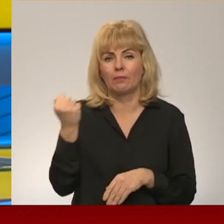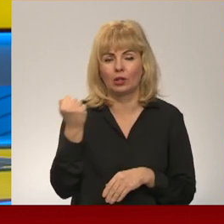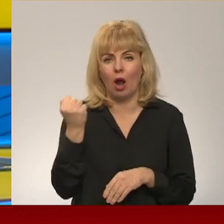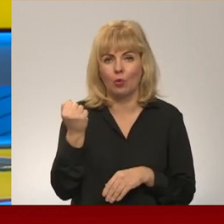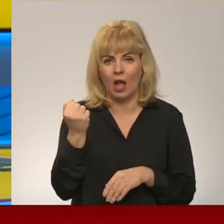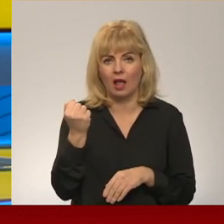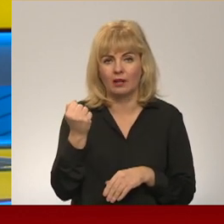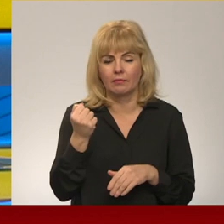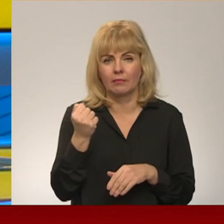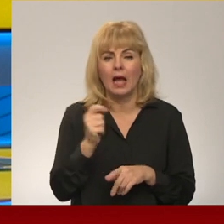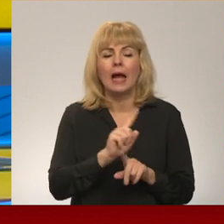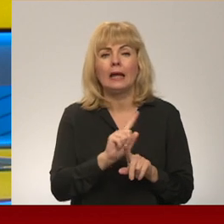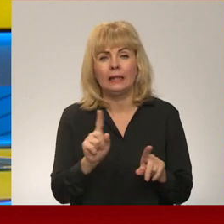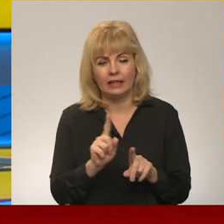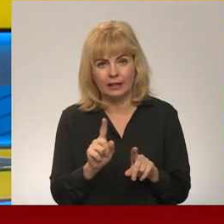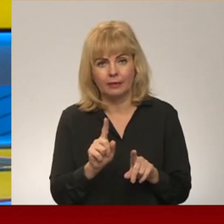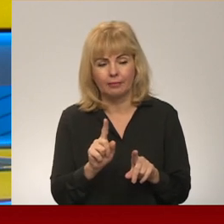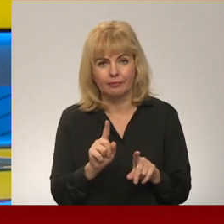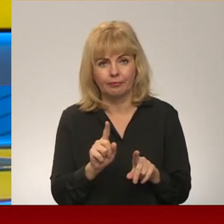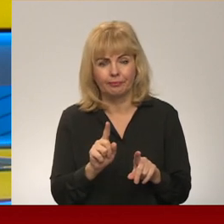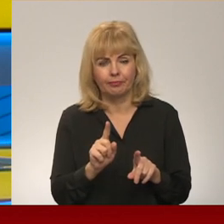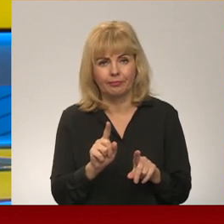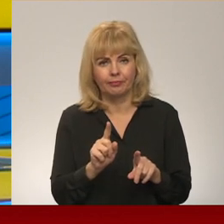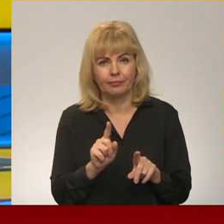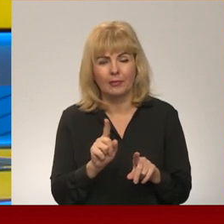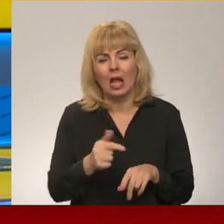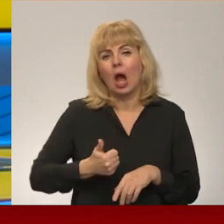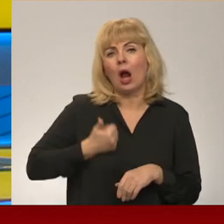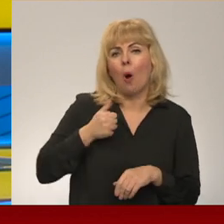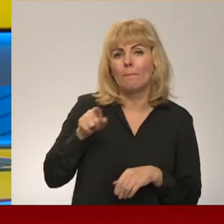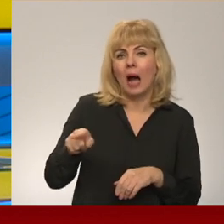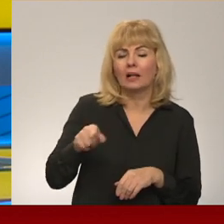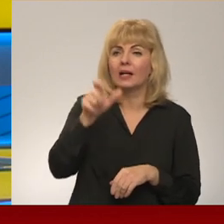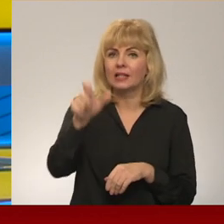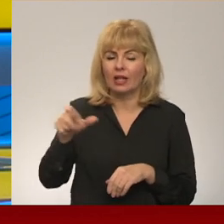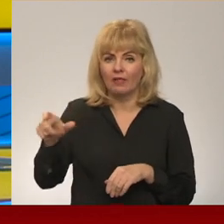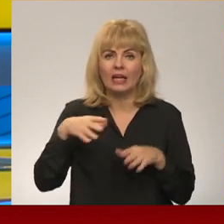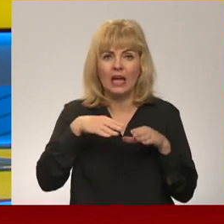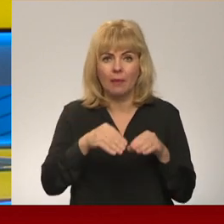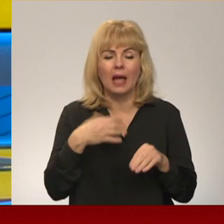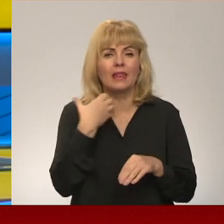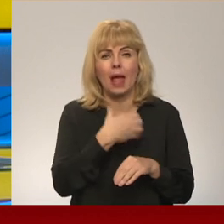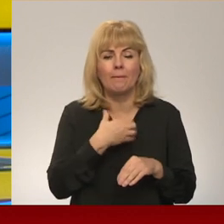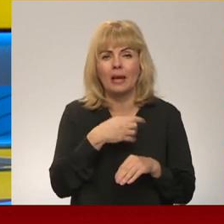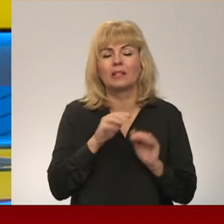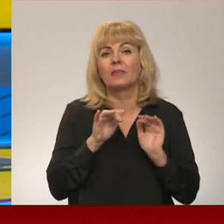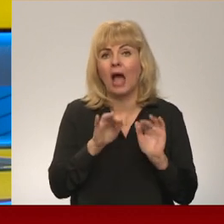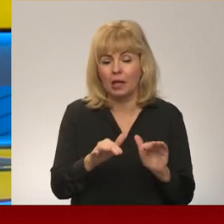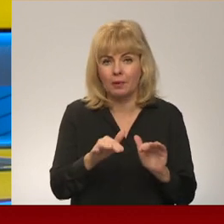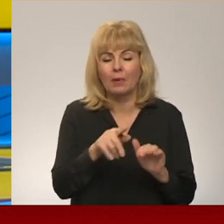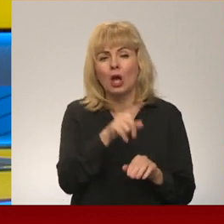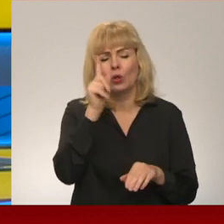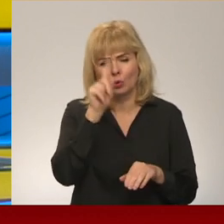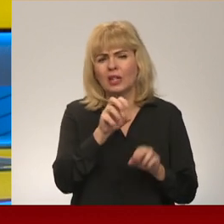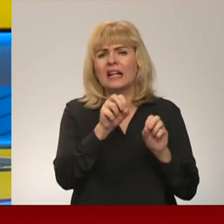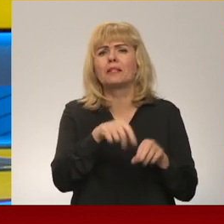ir gan kompānijām, gan cilvēkiem jāveic nepieciešamie soļi, un tur jau speciālisti zina, kas ir jādara. Tas,